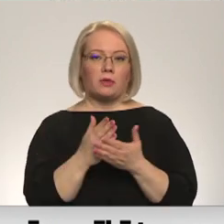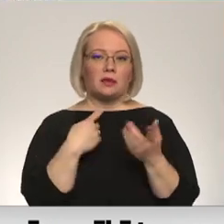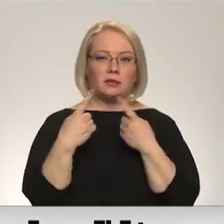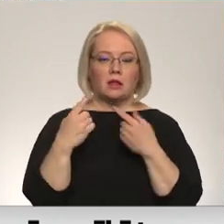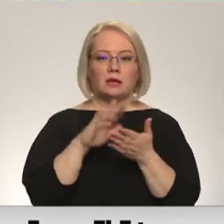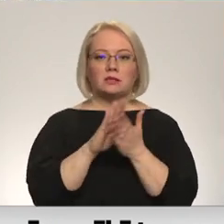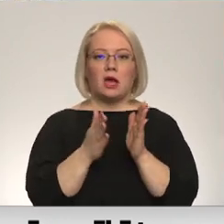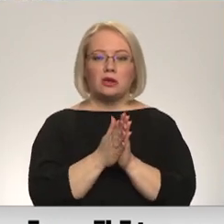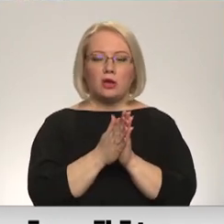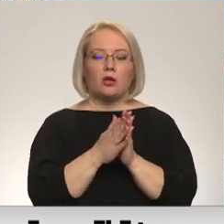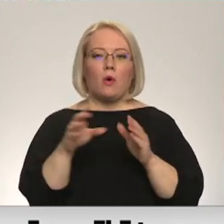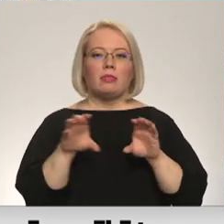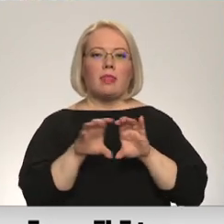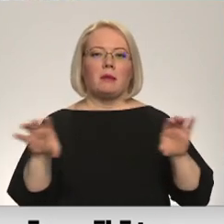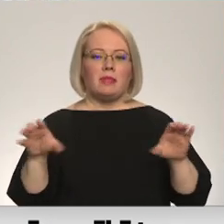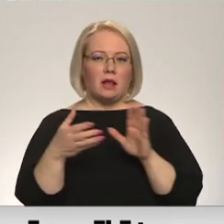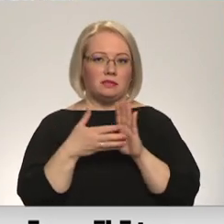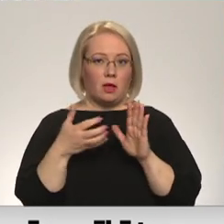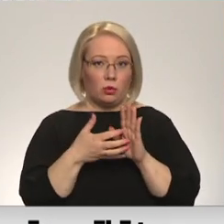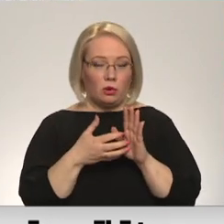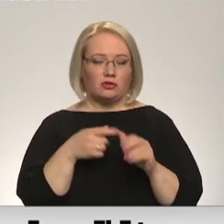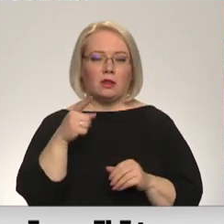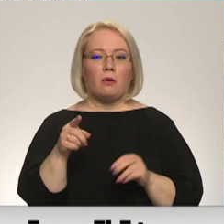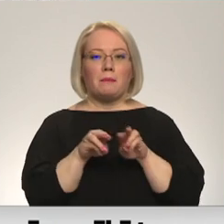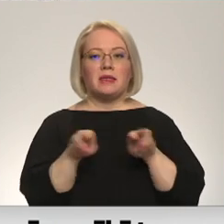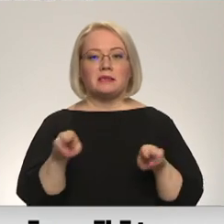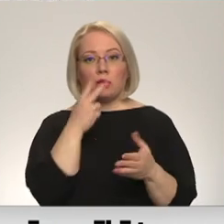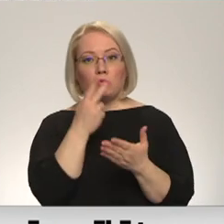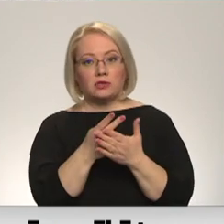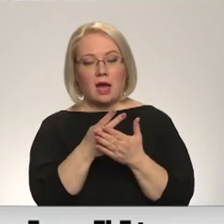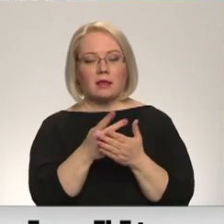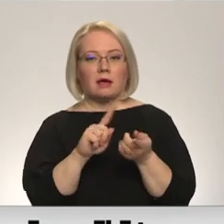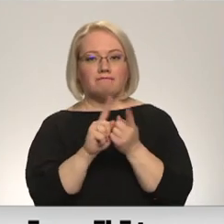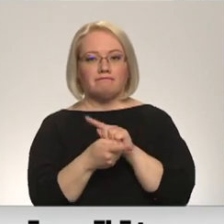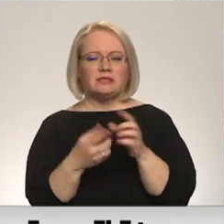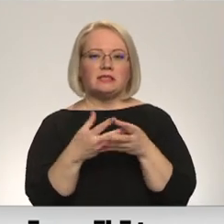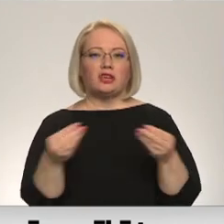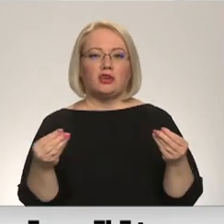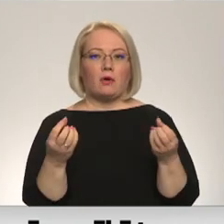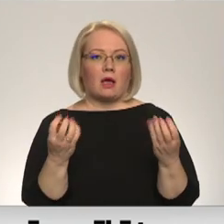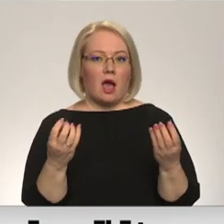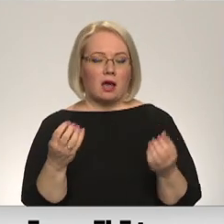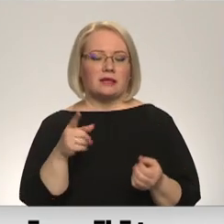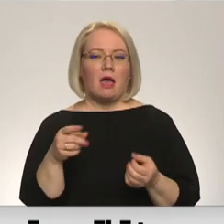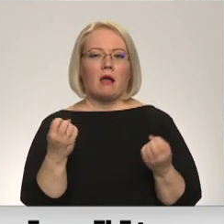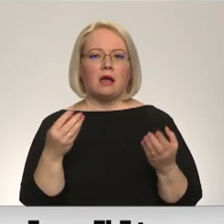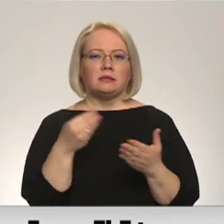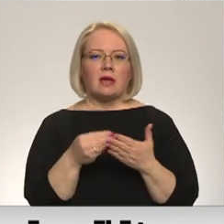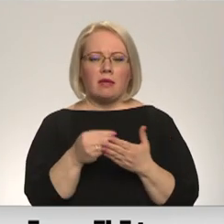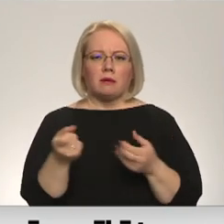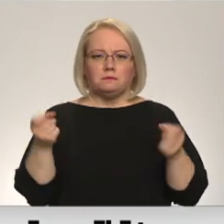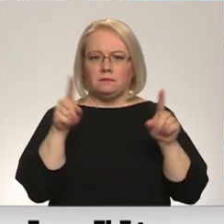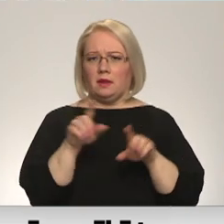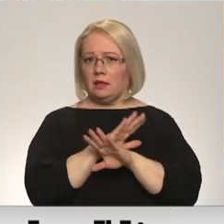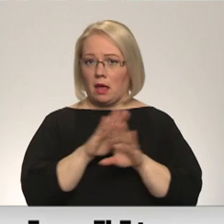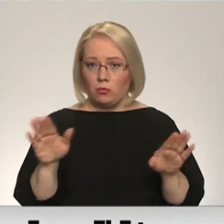saskaņotu termināļa izmantošanu. Ministrija uzskata, ka iespējamā pārējo sašķidrināto gāzi būtiski gāzes cenu necelšot,